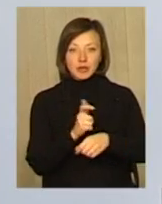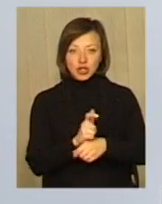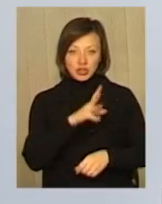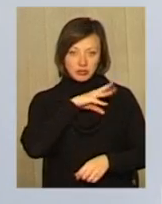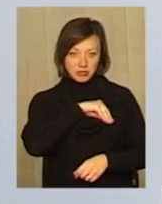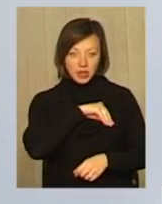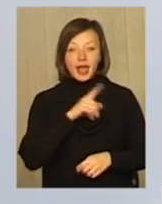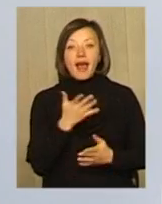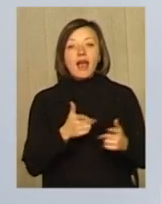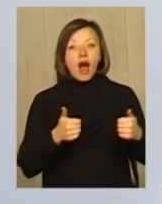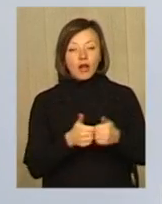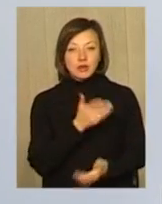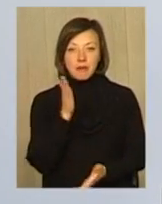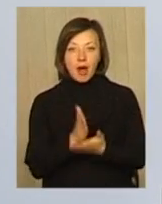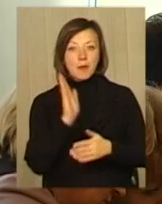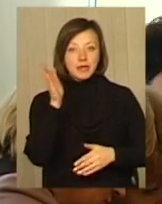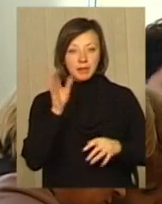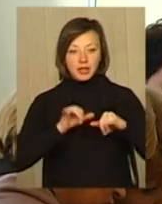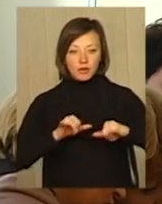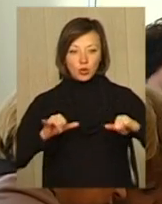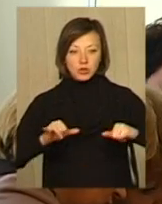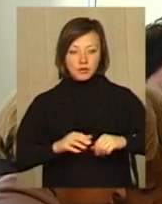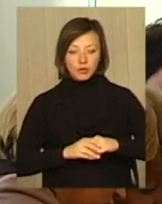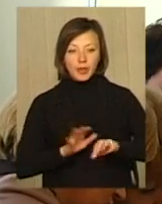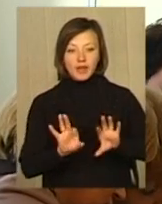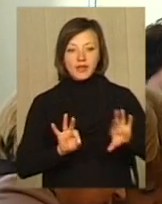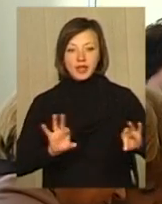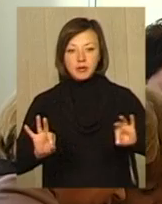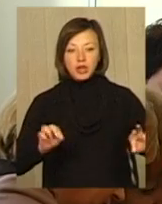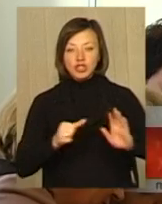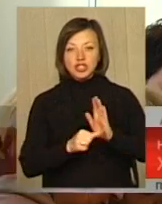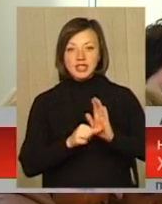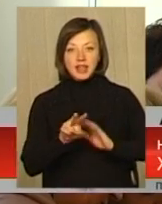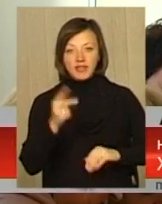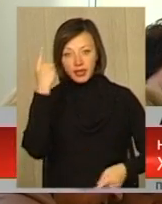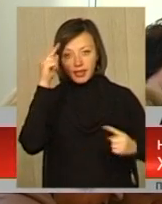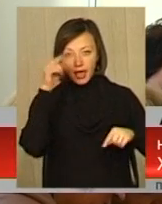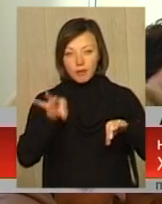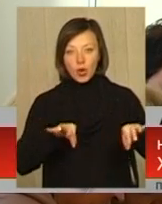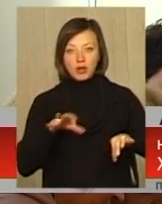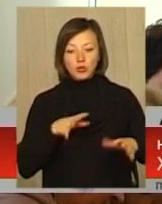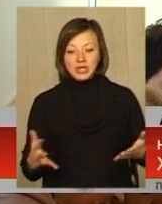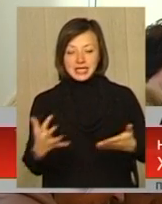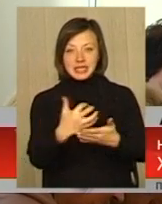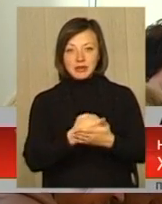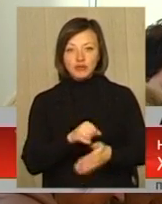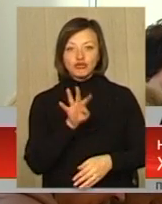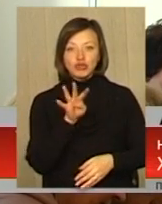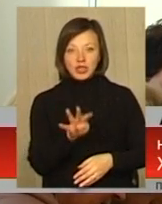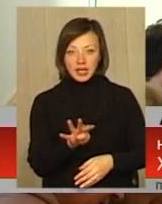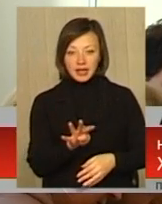які галузі в області мають перспективу розвитку. Відібрані 62 ідеї проєктів, були зібрані разом у 4